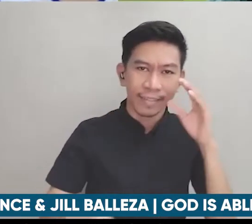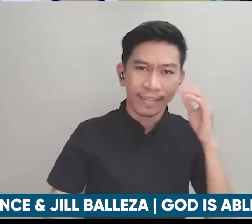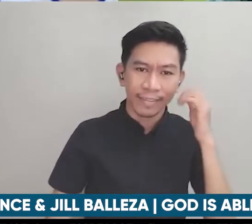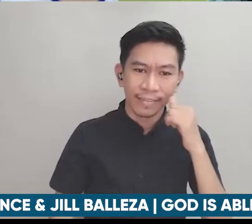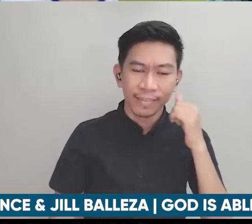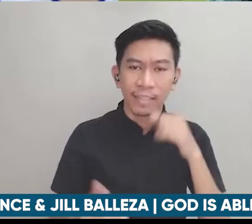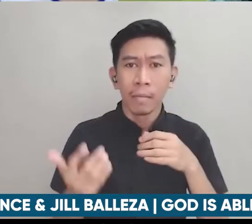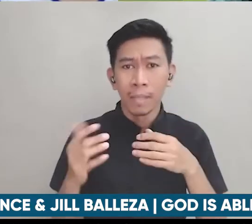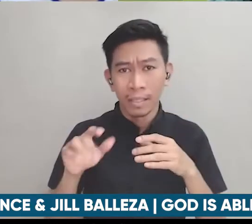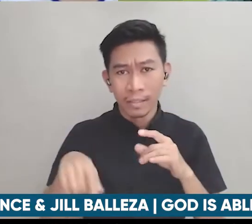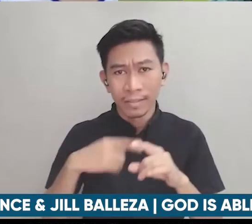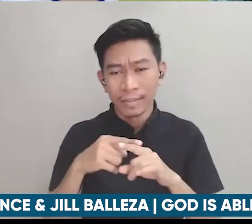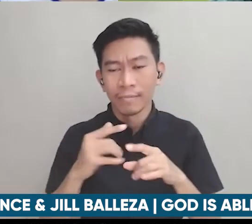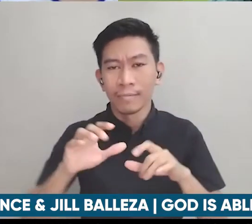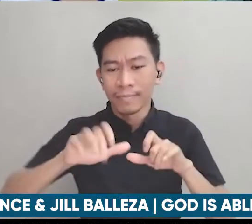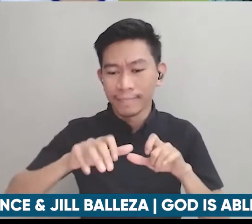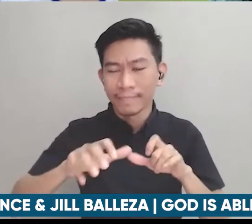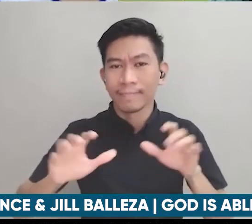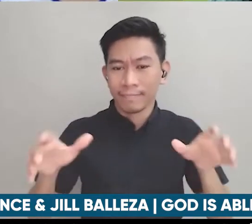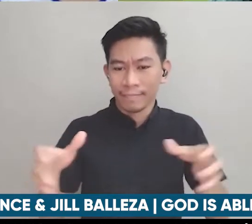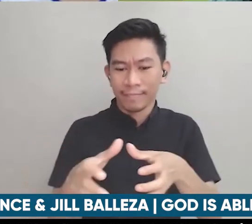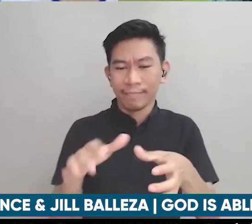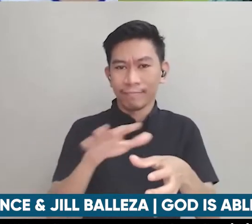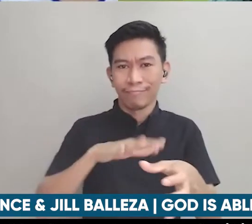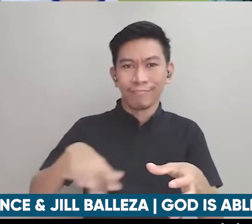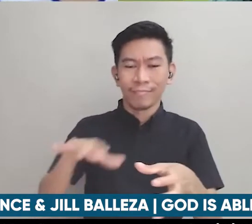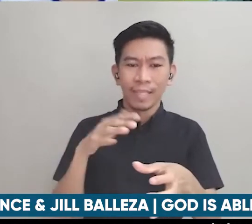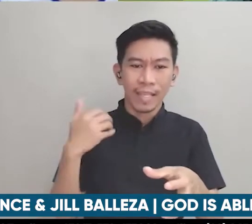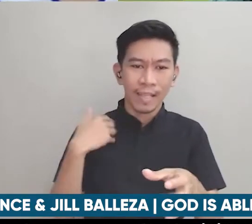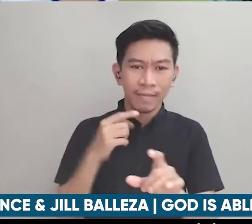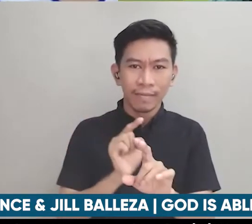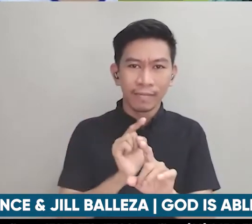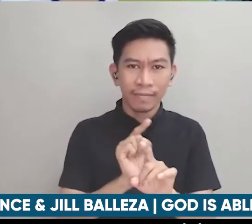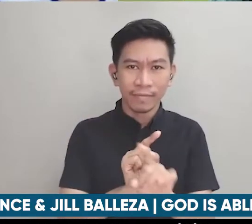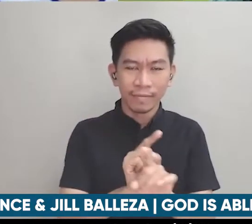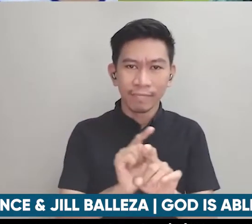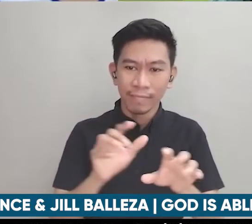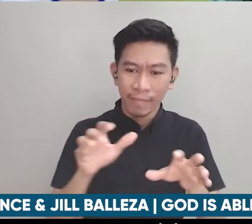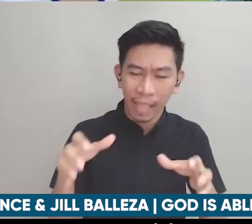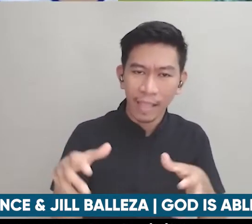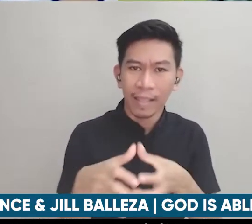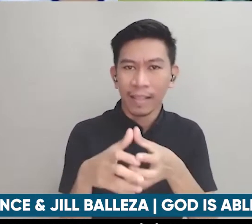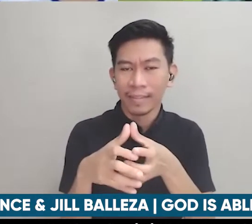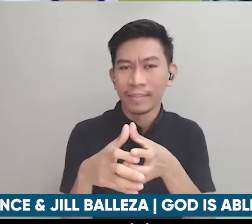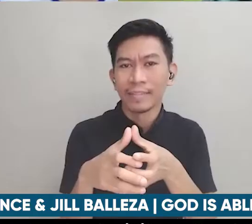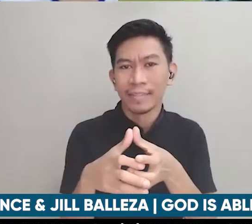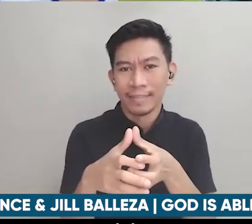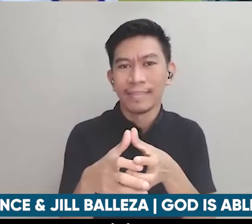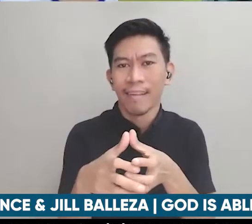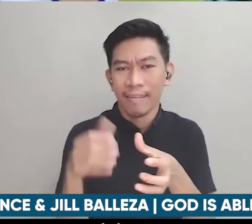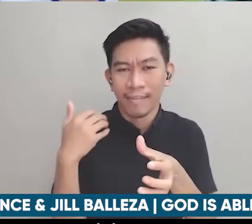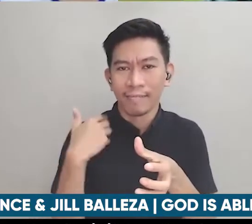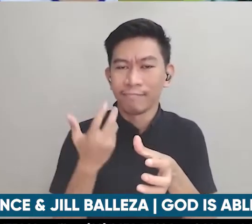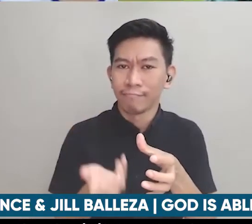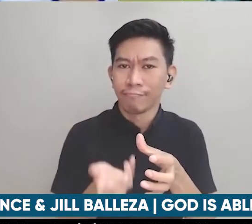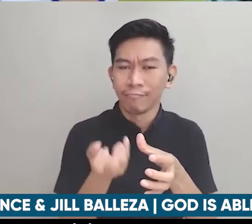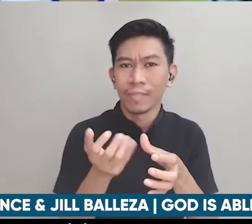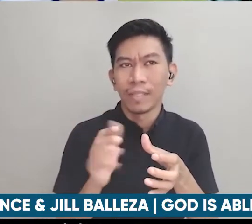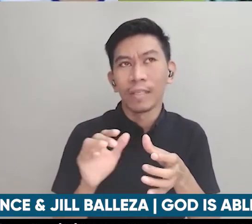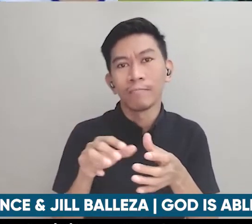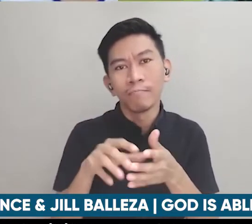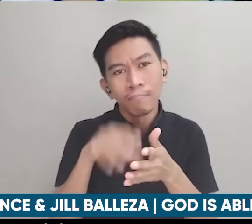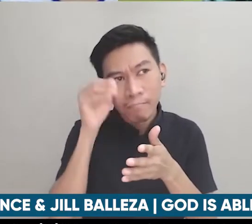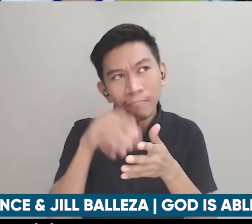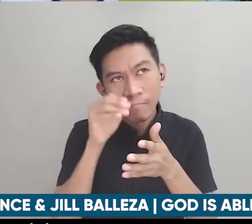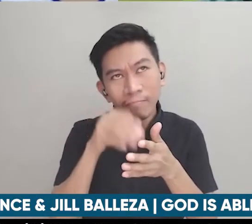na nakakaroon din sila ng kanilang small group and then they they learn yung GLC and